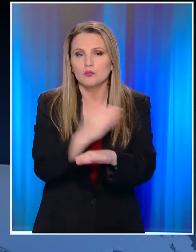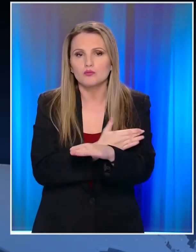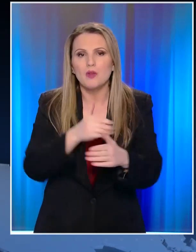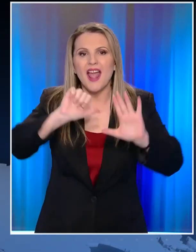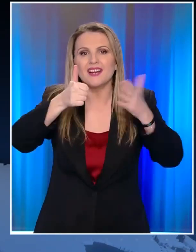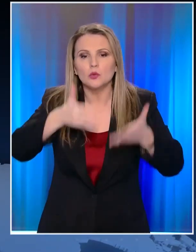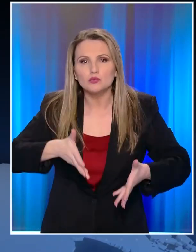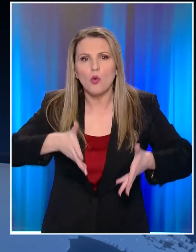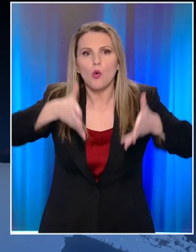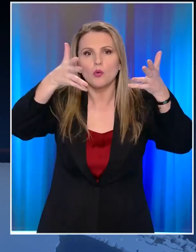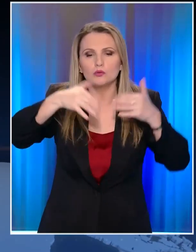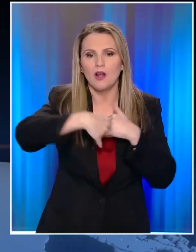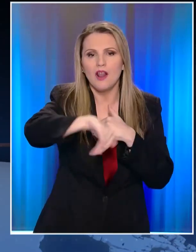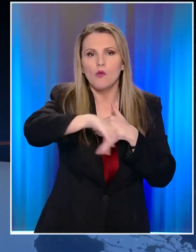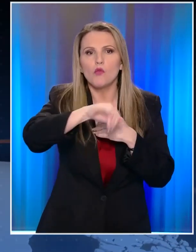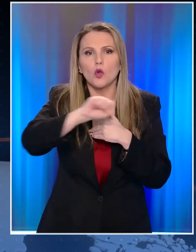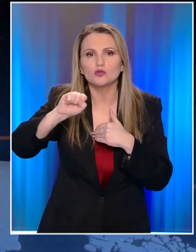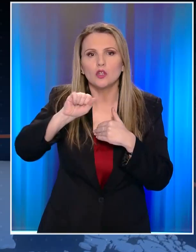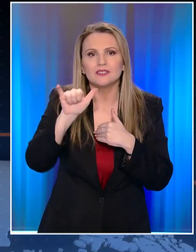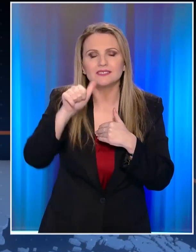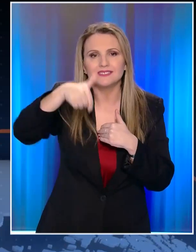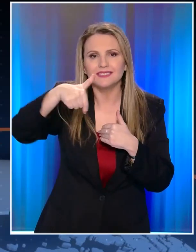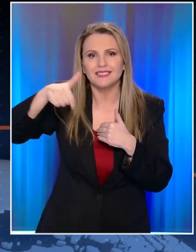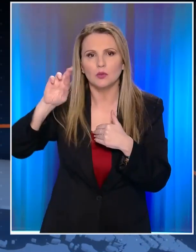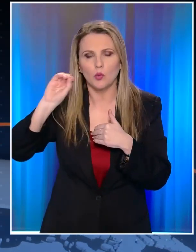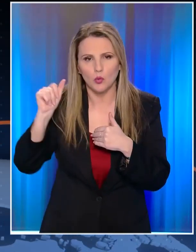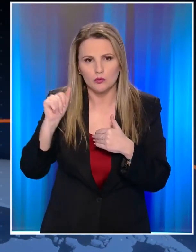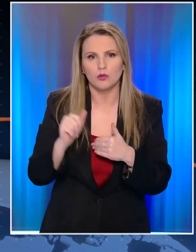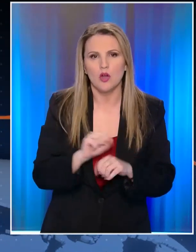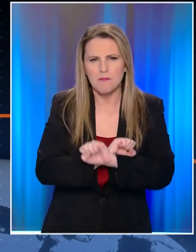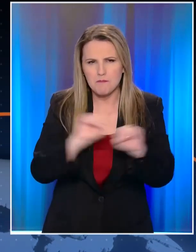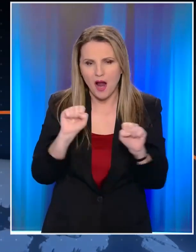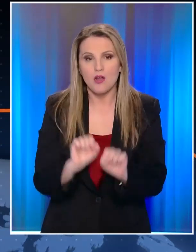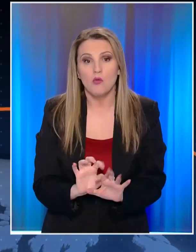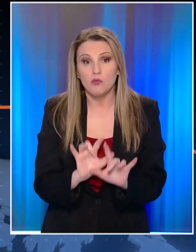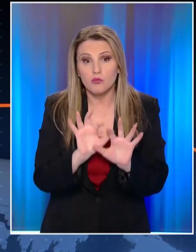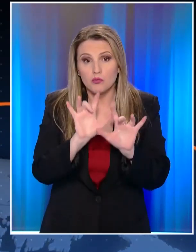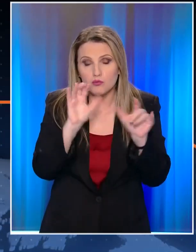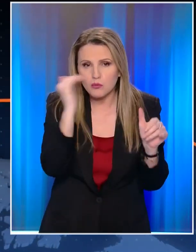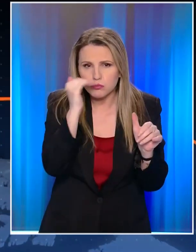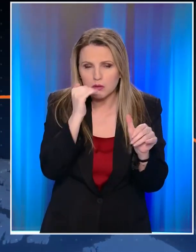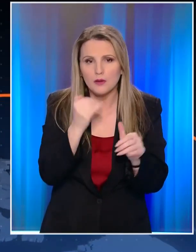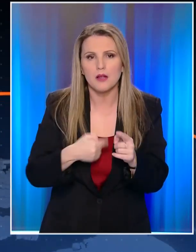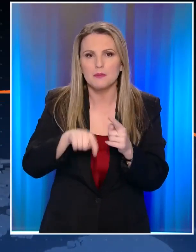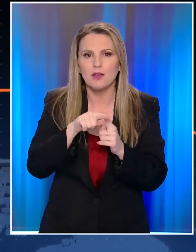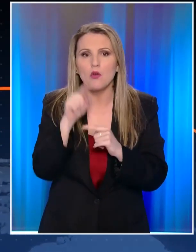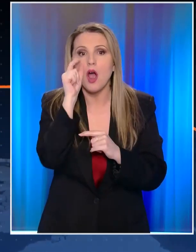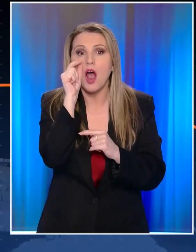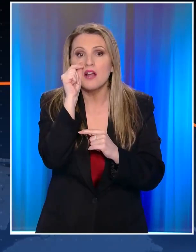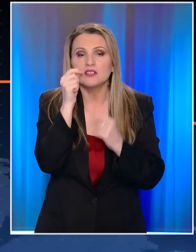εξάωροφο κτίριο στη λεωφόρο Συγκρού. Από την έκρηξη προκλήθηκε φωτιά που επεκτάθηκε γρήγορα ενώ στο λαϊκό νοσοκομείο